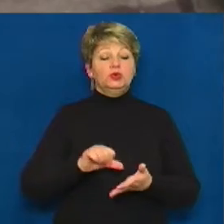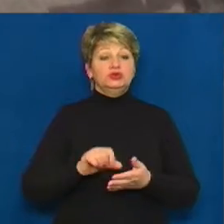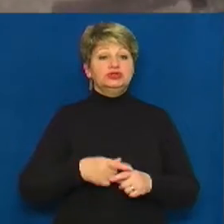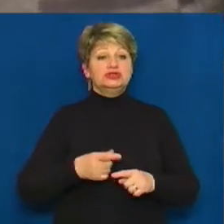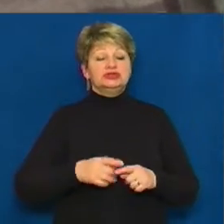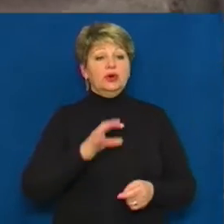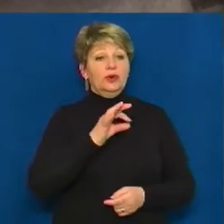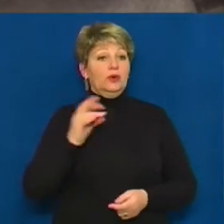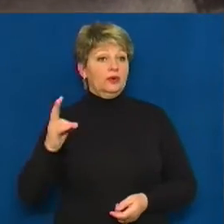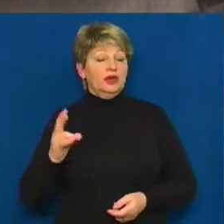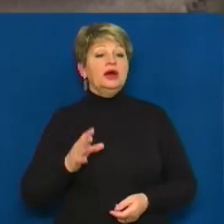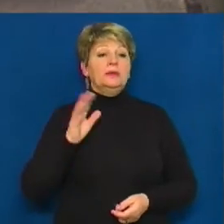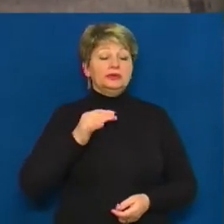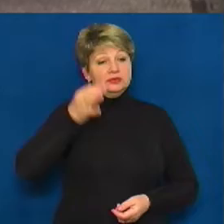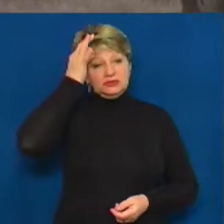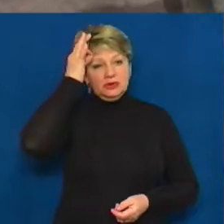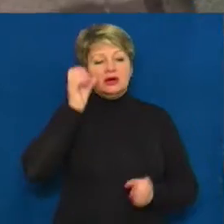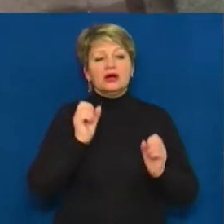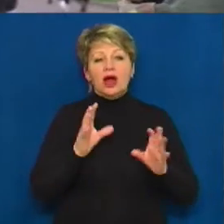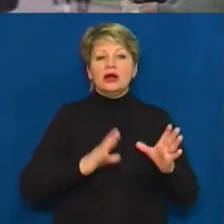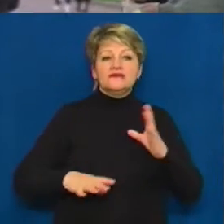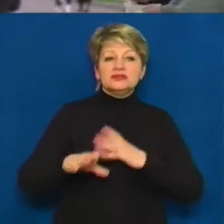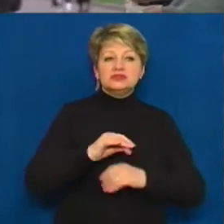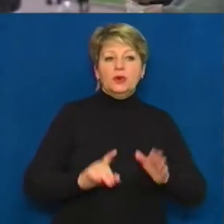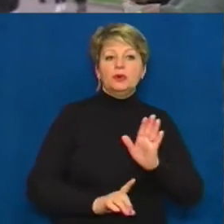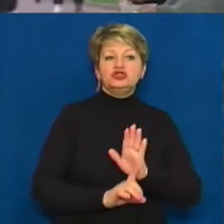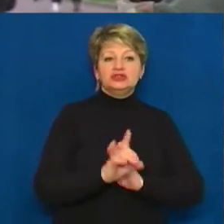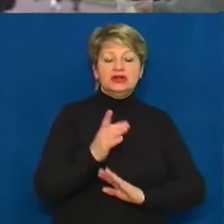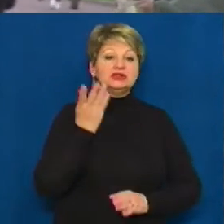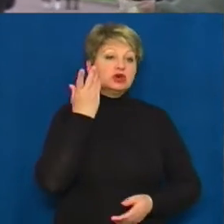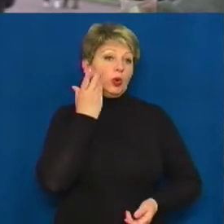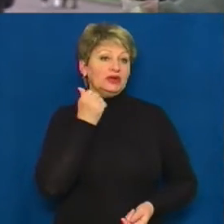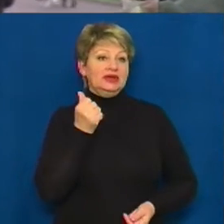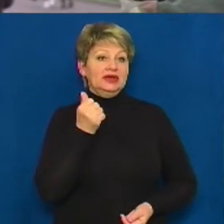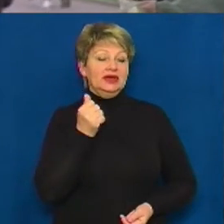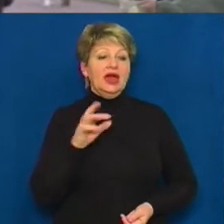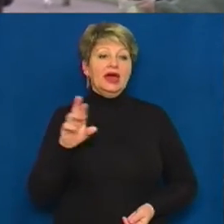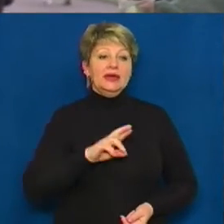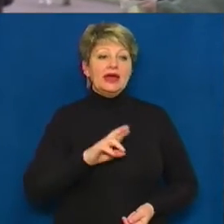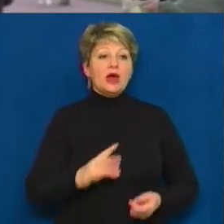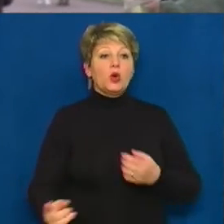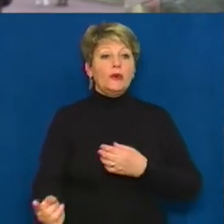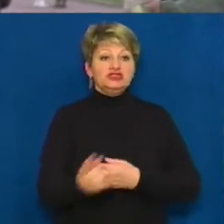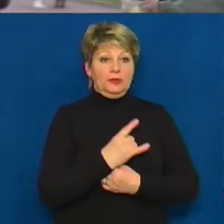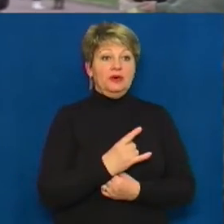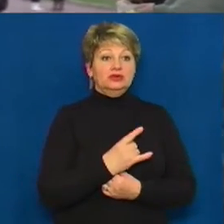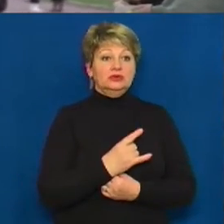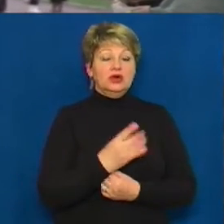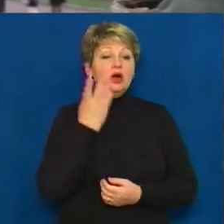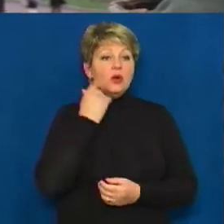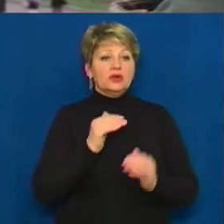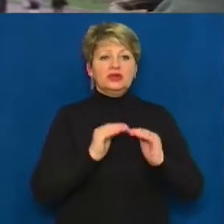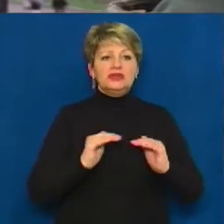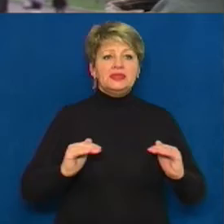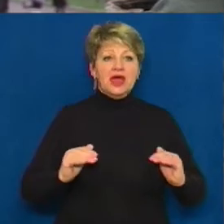'єднаних сил. Пригадує, як все починалося. Коли Янукович обманув, коли дітей